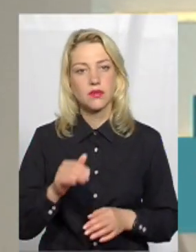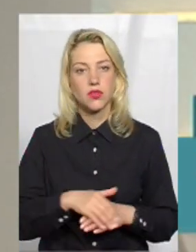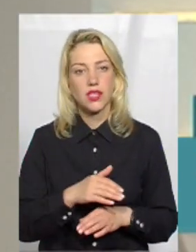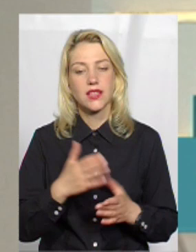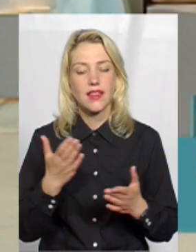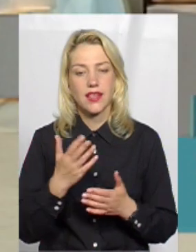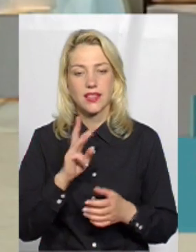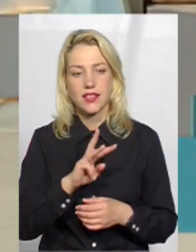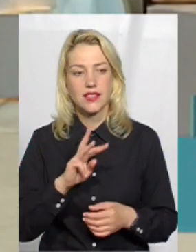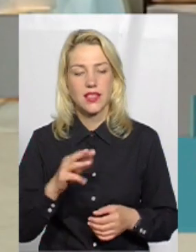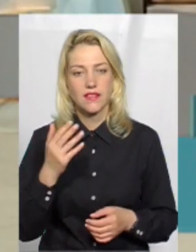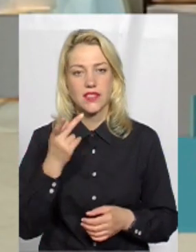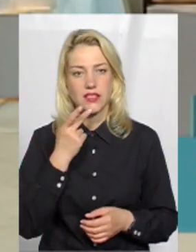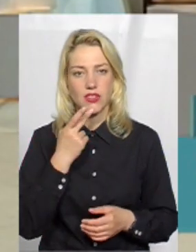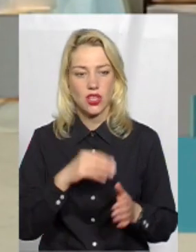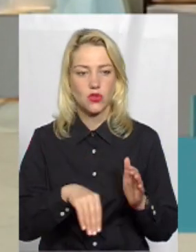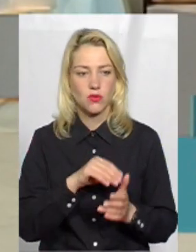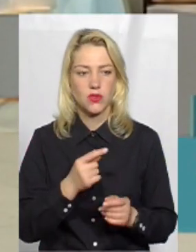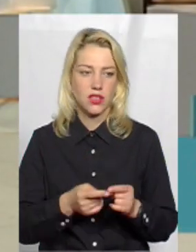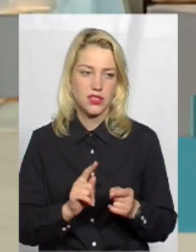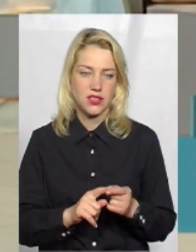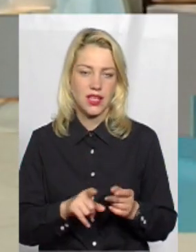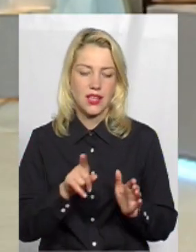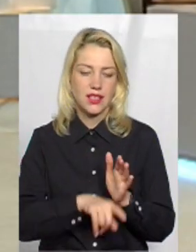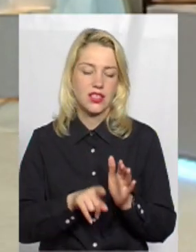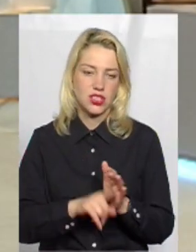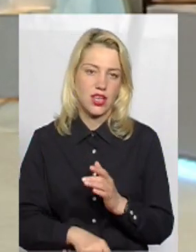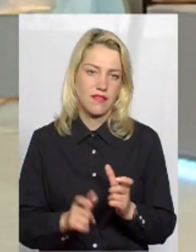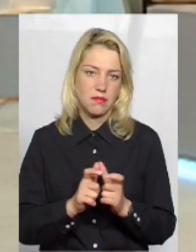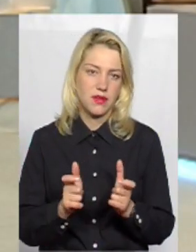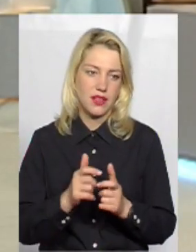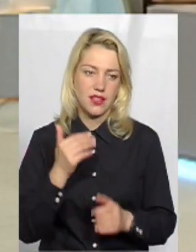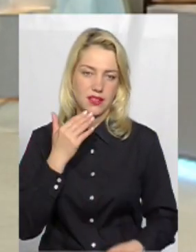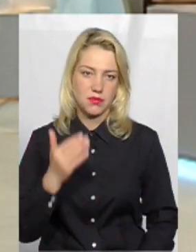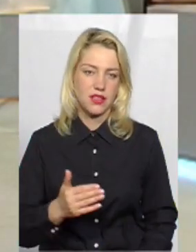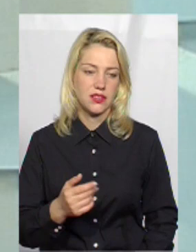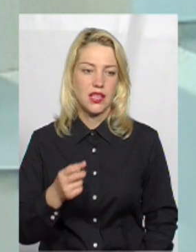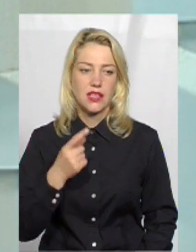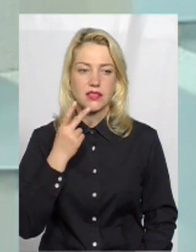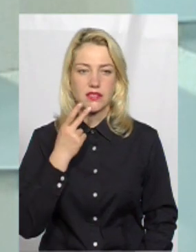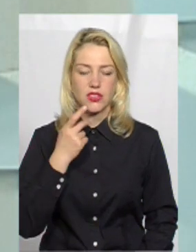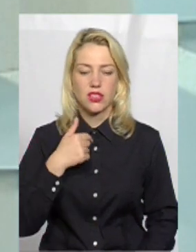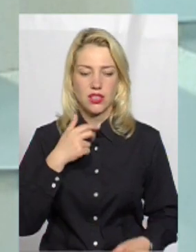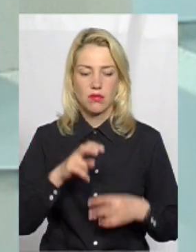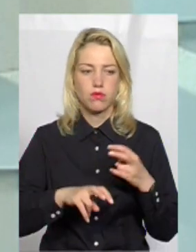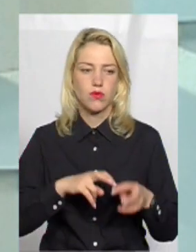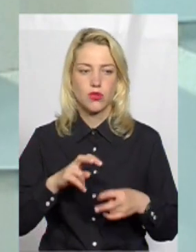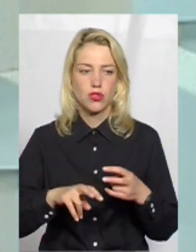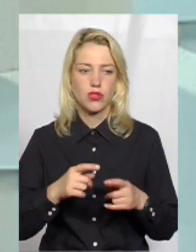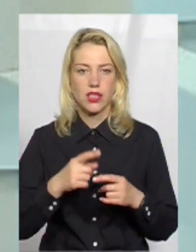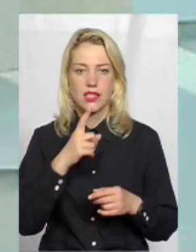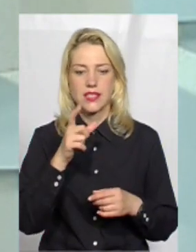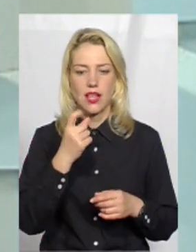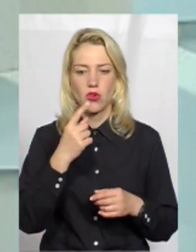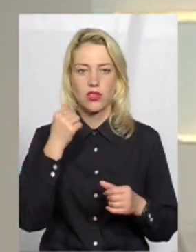на яких сайтах ви, зазвичай, купуєте ці дешеві білети? Пане Андрію, починаємо з вас. Зазвичай, я починаю пошук квитків за рік